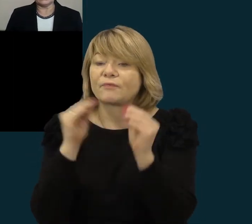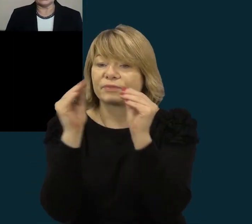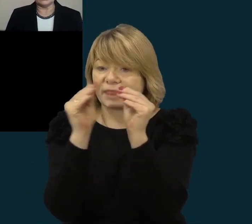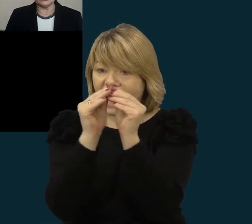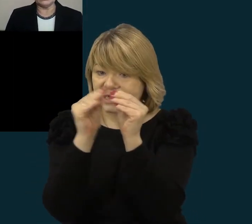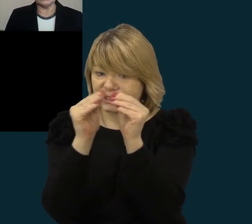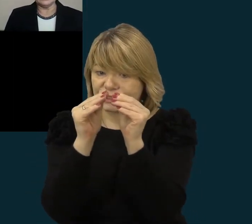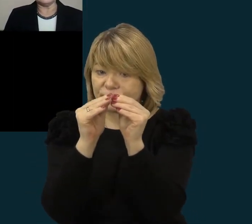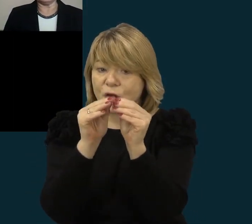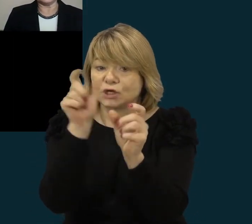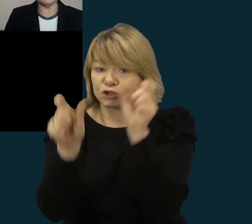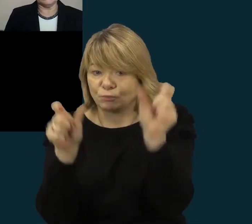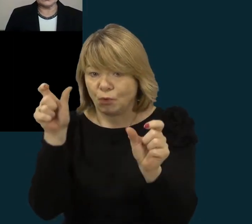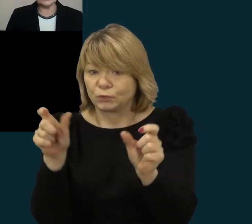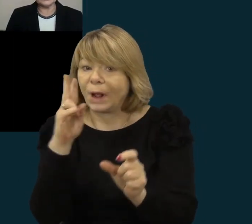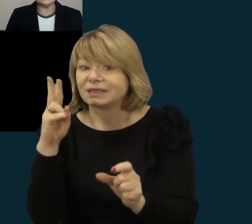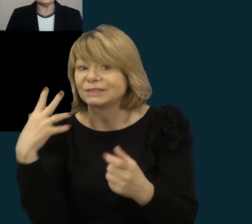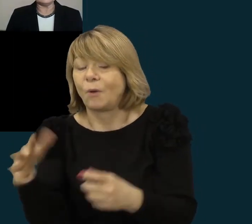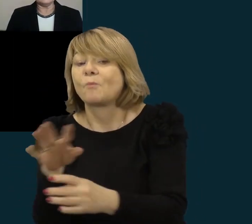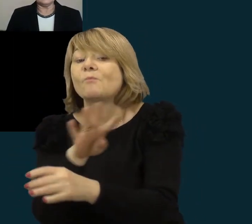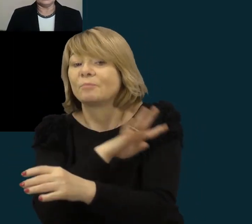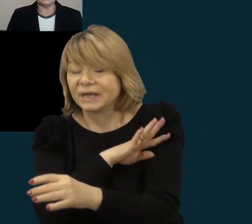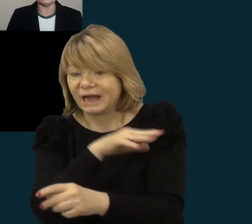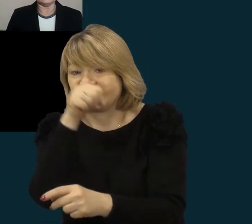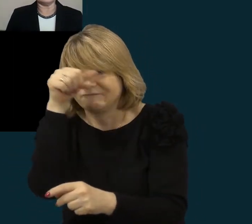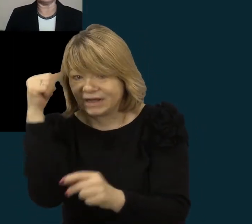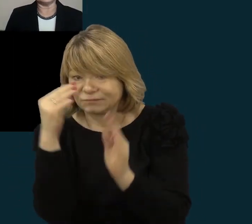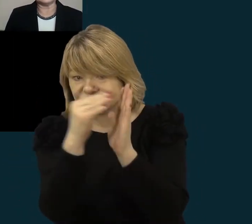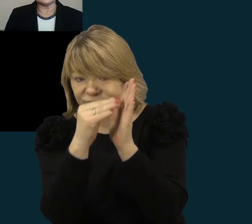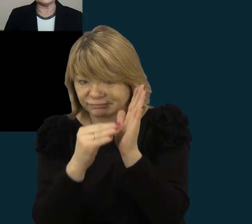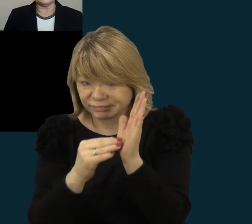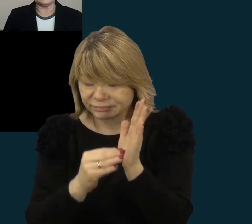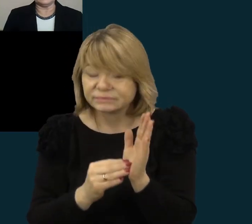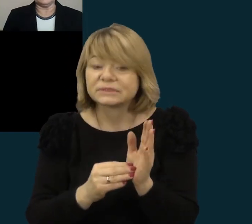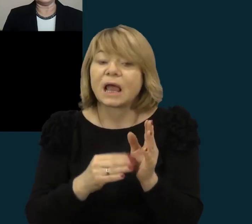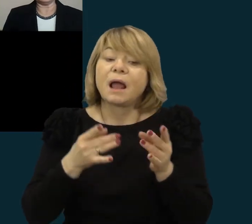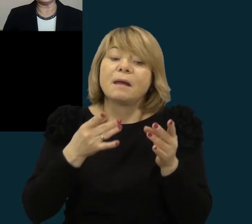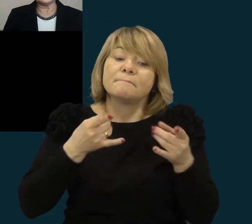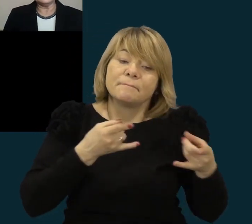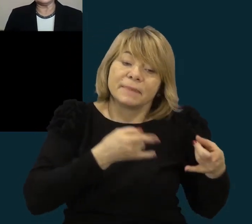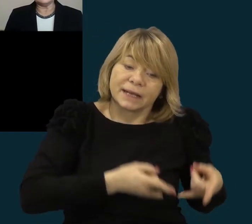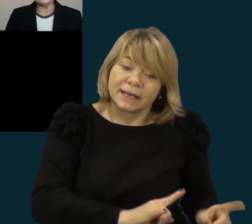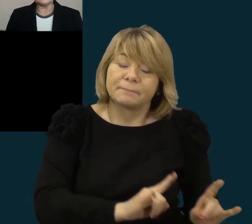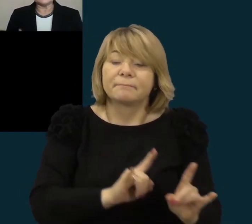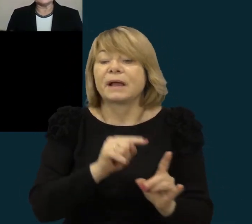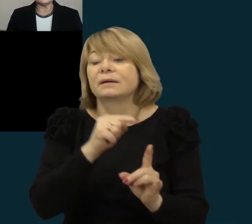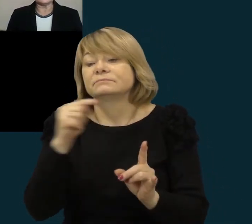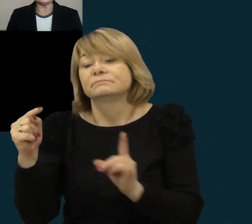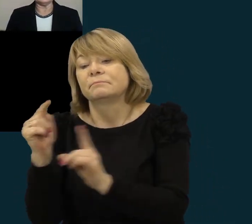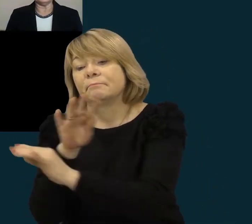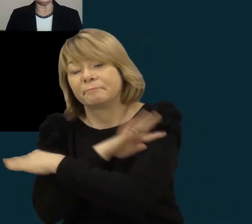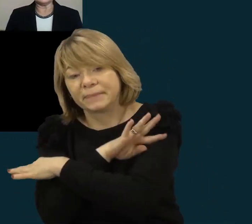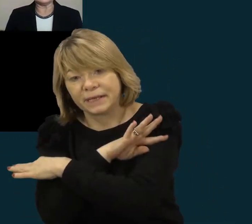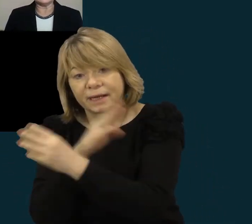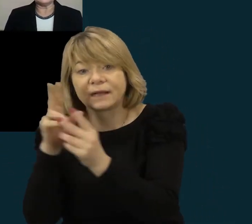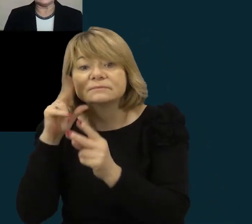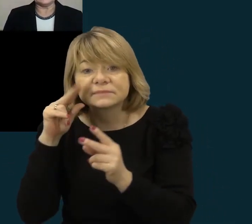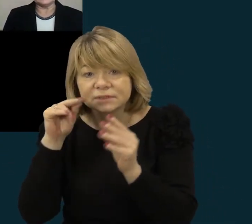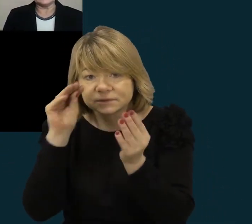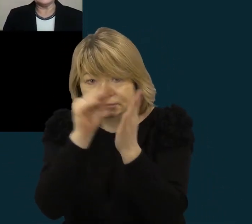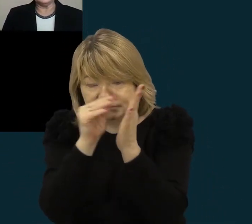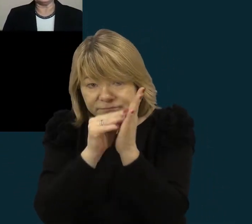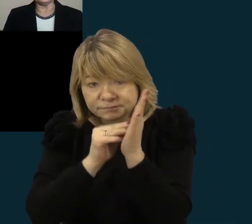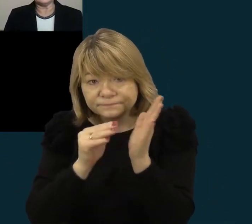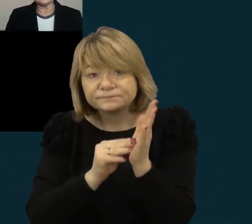mirusių žmonių vardus, gimimo datas ir mirimo datas, tada mes grįžę į mokytlą, į